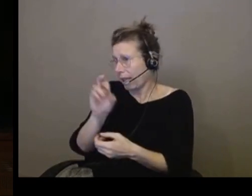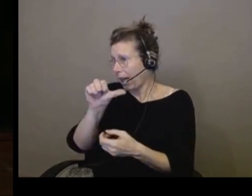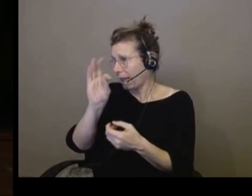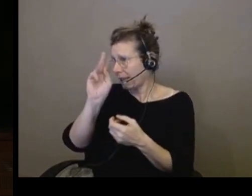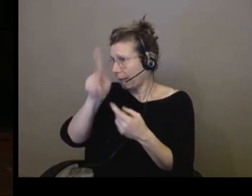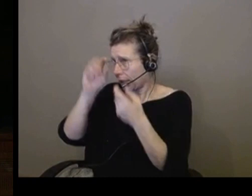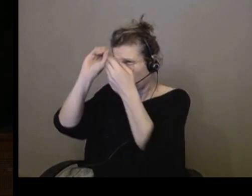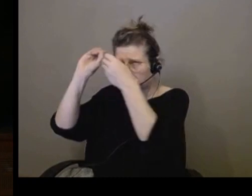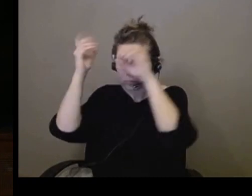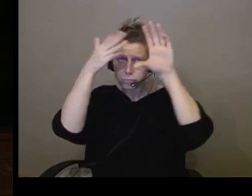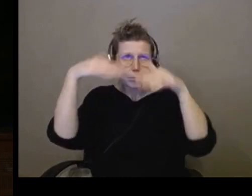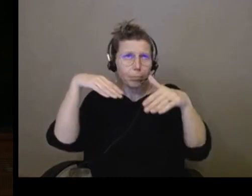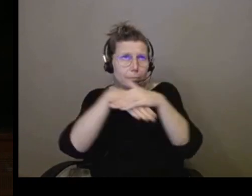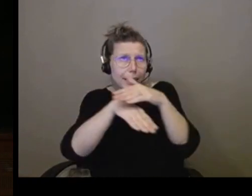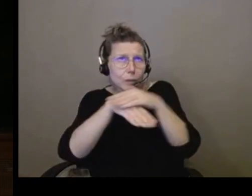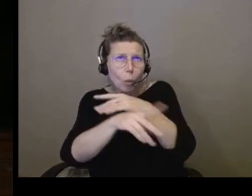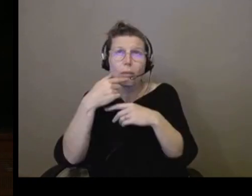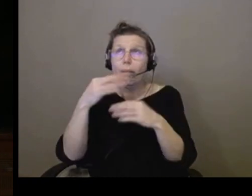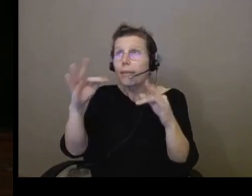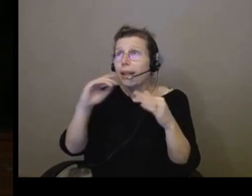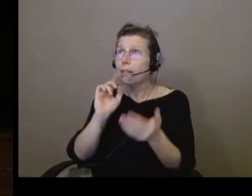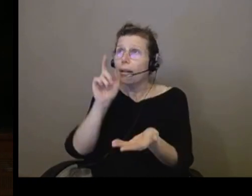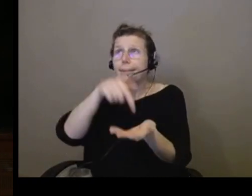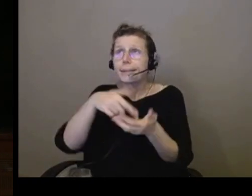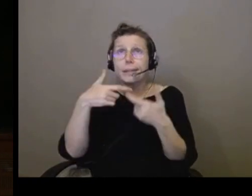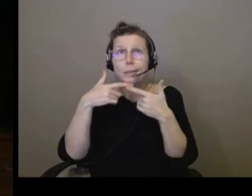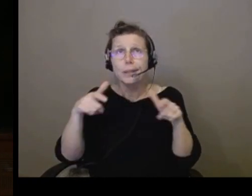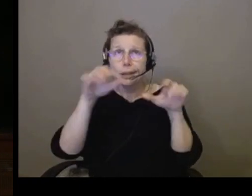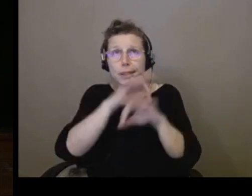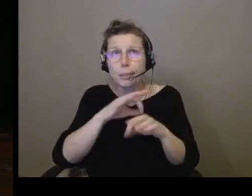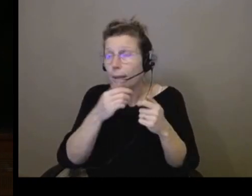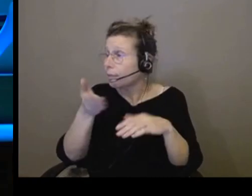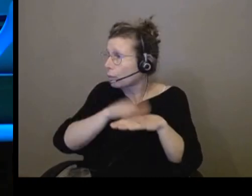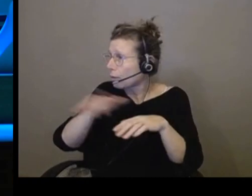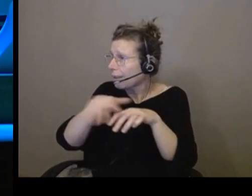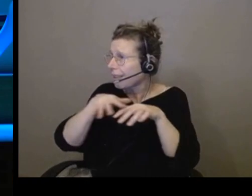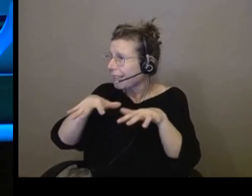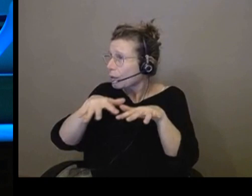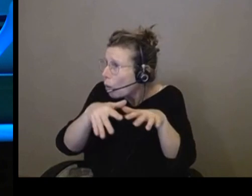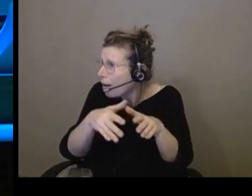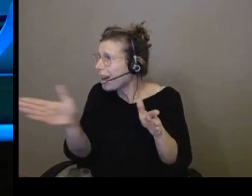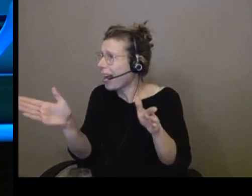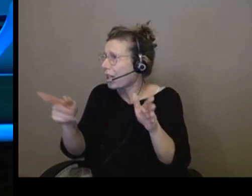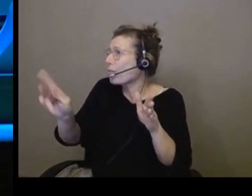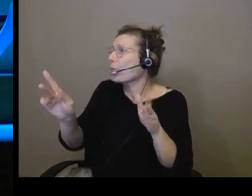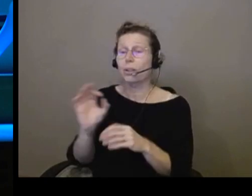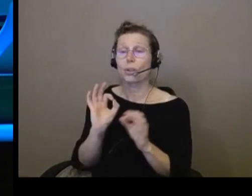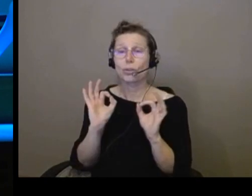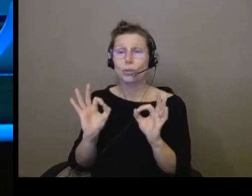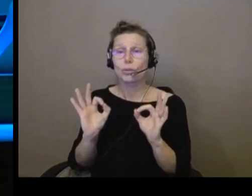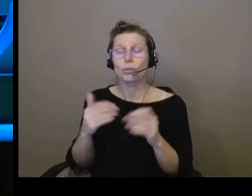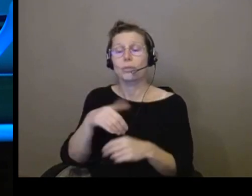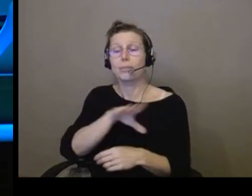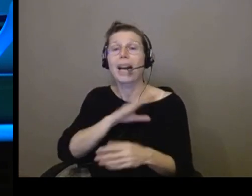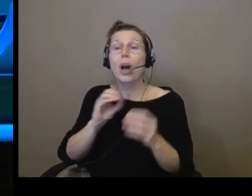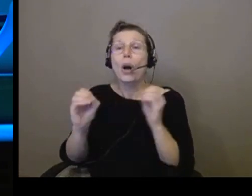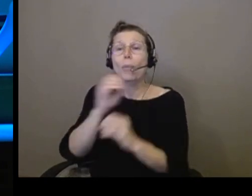un réseau qui est plus large que le métro. Tout à fait. Alors d'abord qu se redise, le fait qu'on soit un opérateur de services publics, n